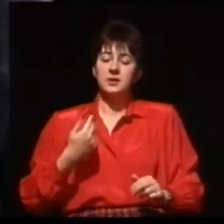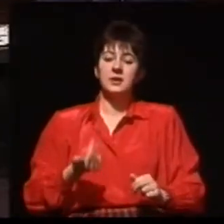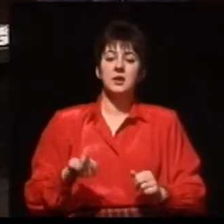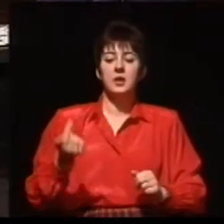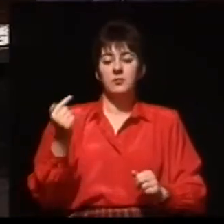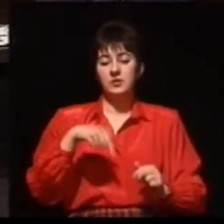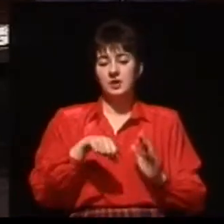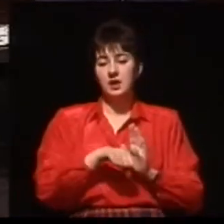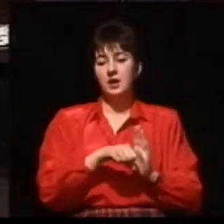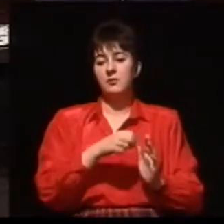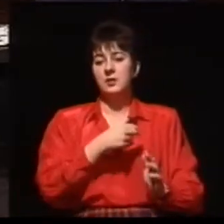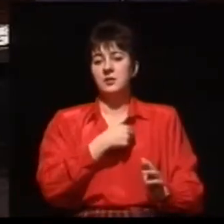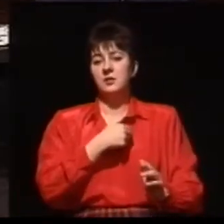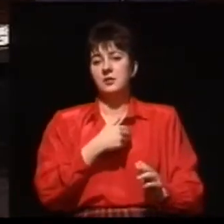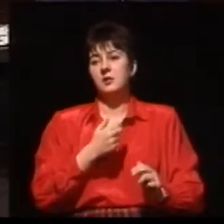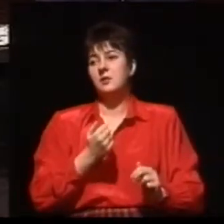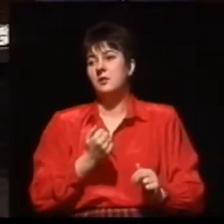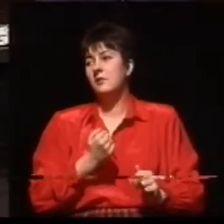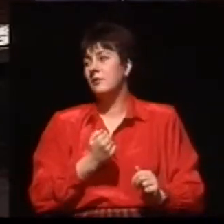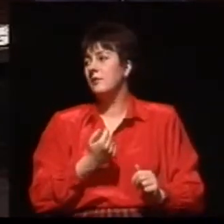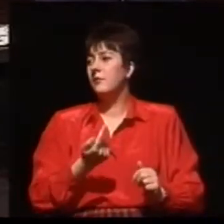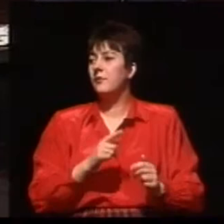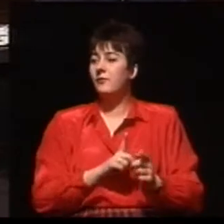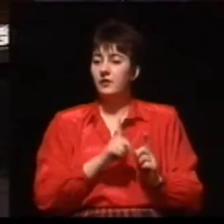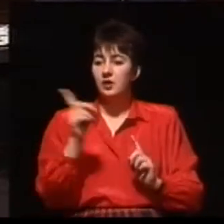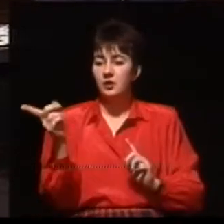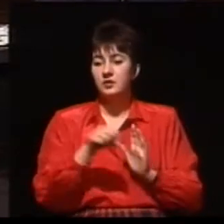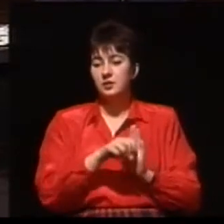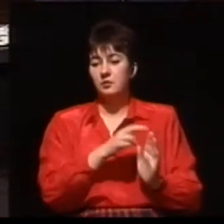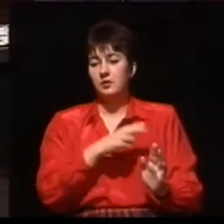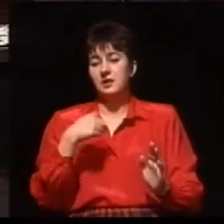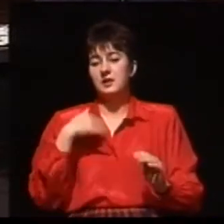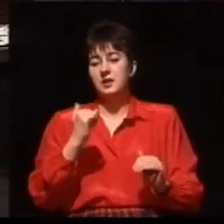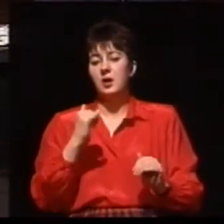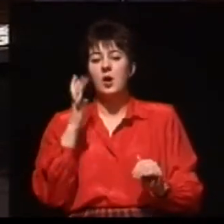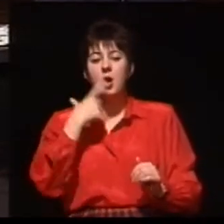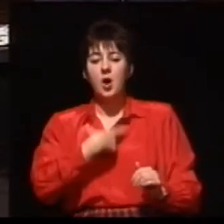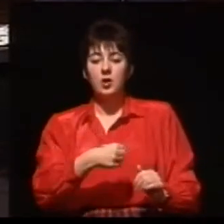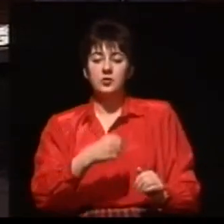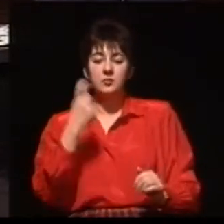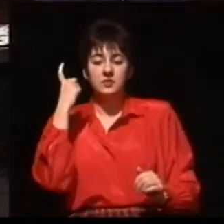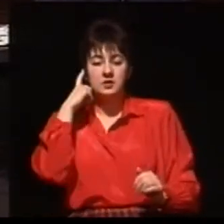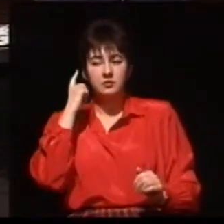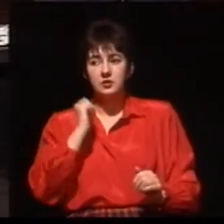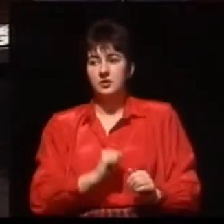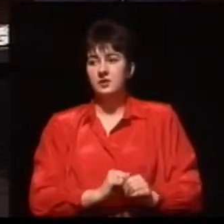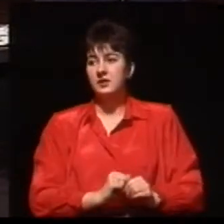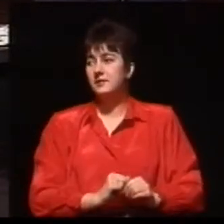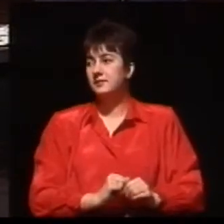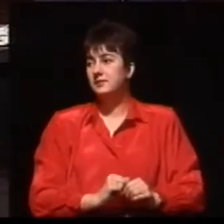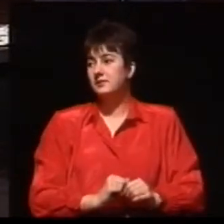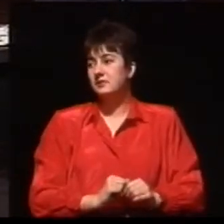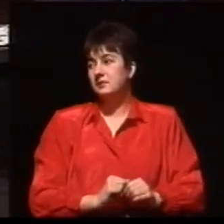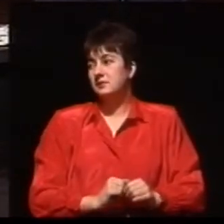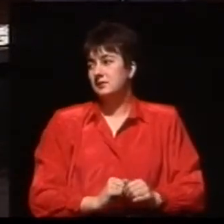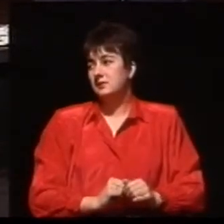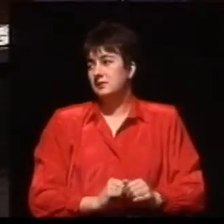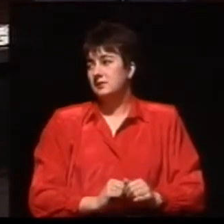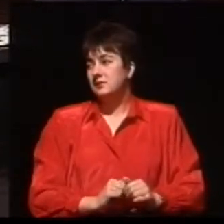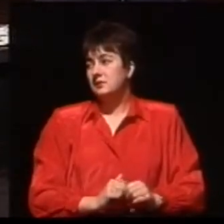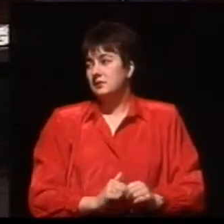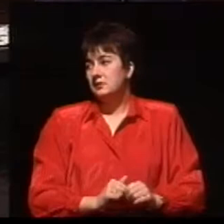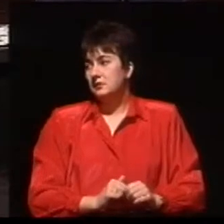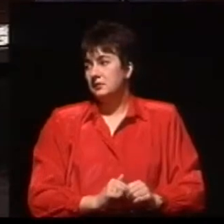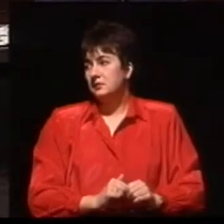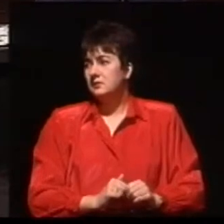znaczy, że myśmy coś zmienili, po prostu nowoczesne możliwości diagnostyczne, jakie zostały stworzone w tym ośrodku diagnostyczno